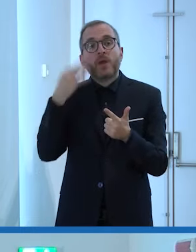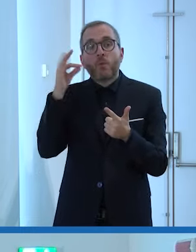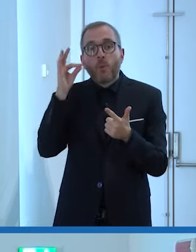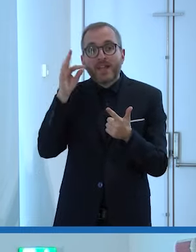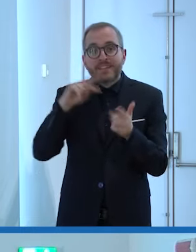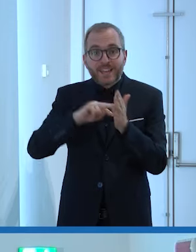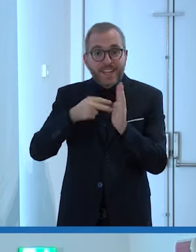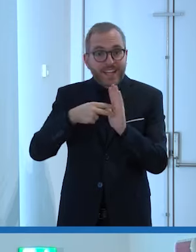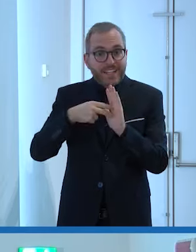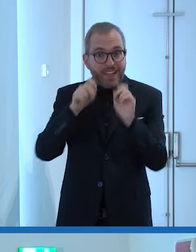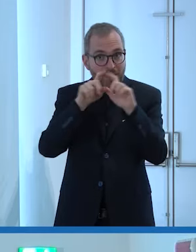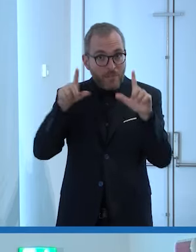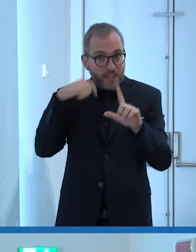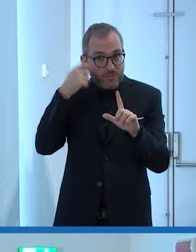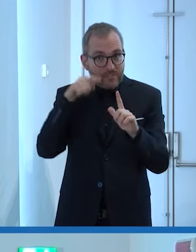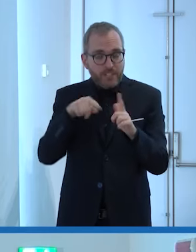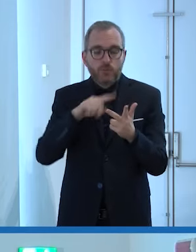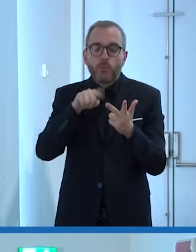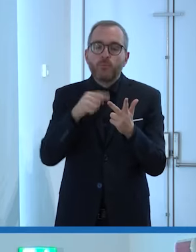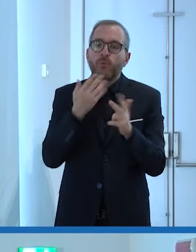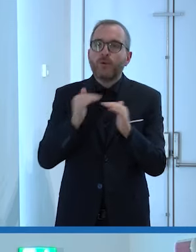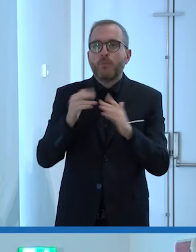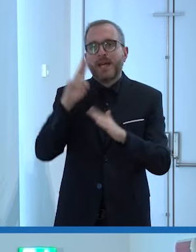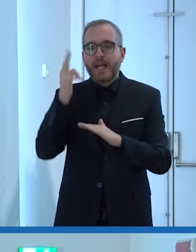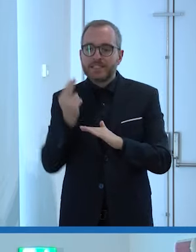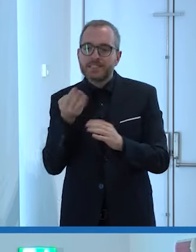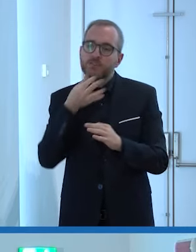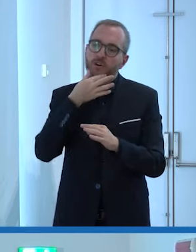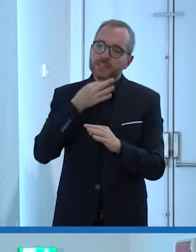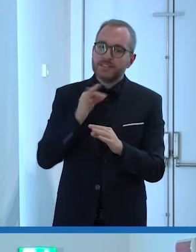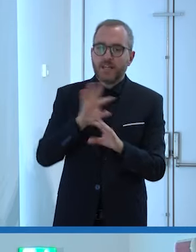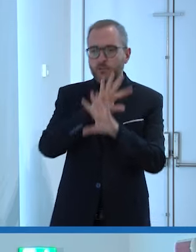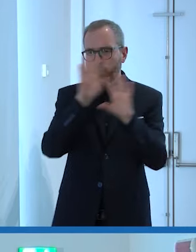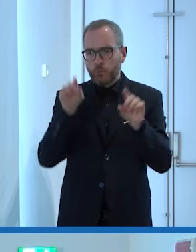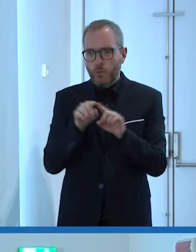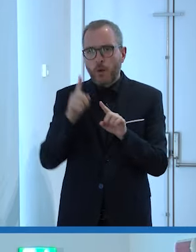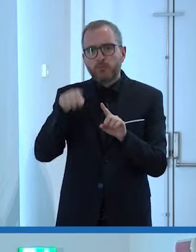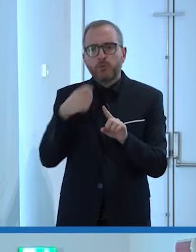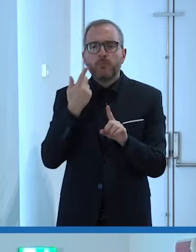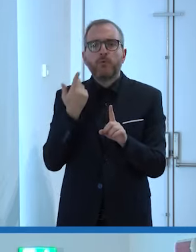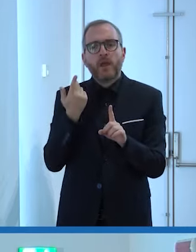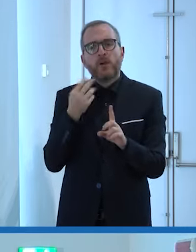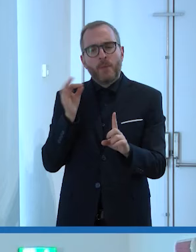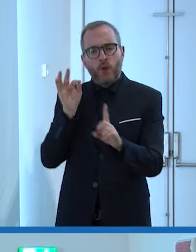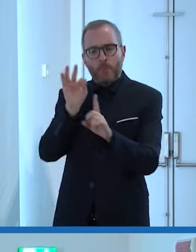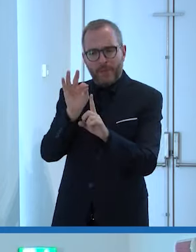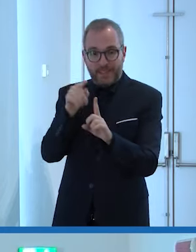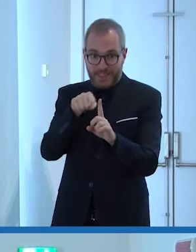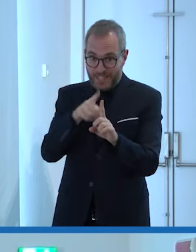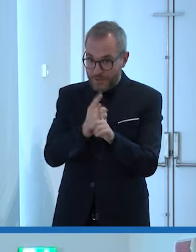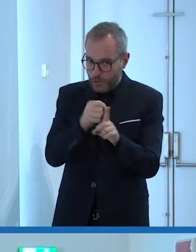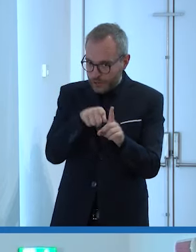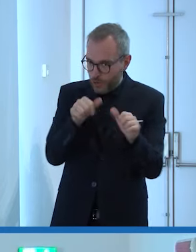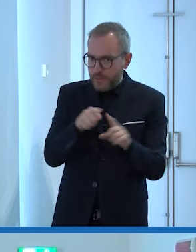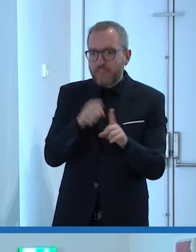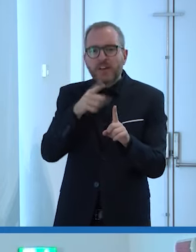immagini il livello artistico ed estetico e l'efficacia rispetto all'obiettivo che l